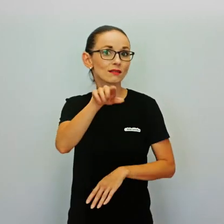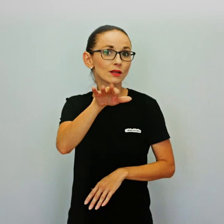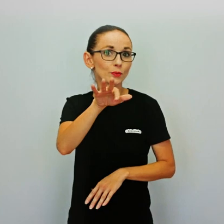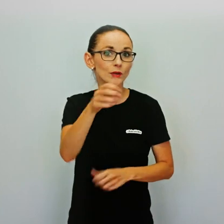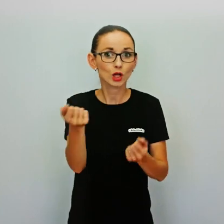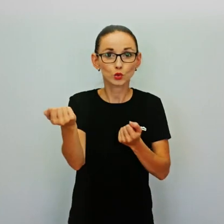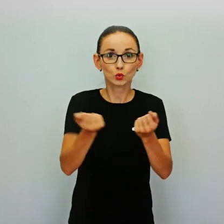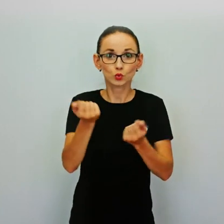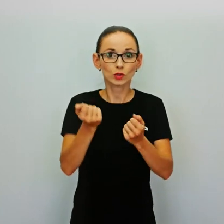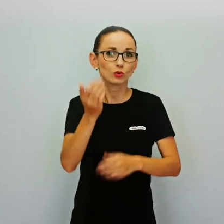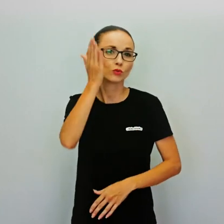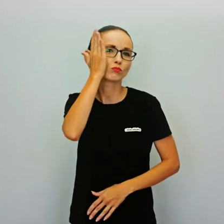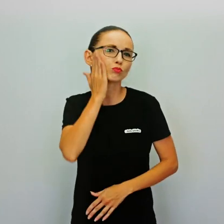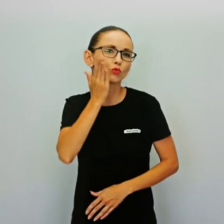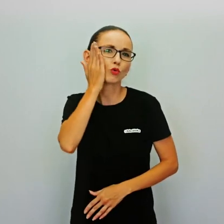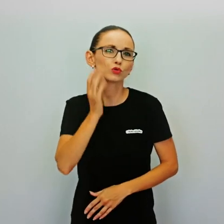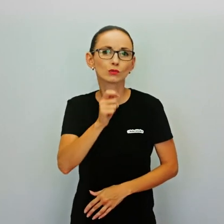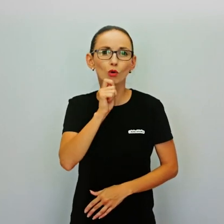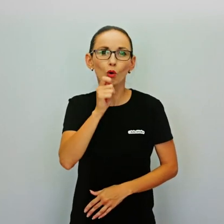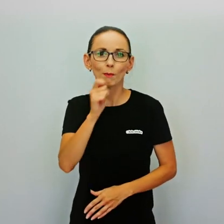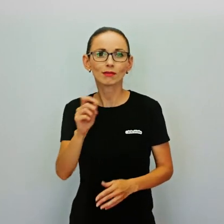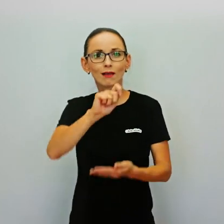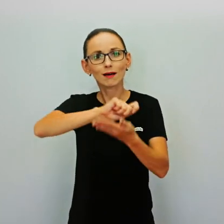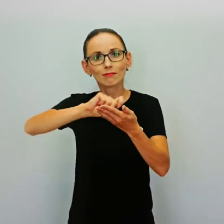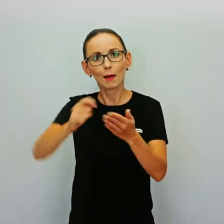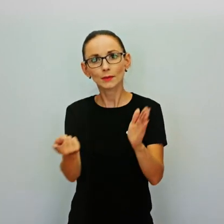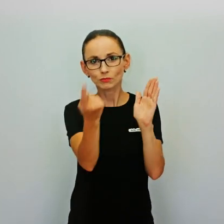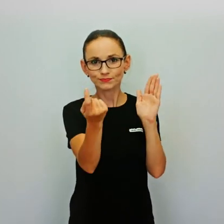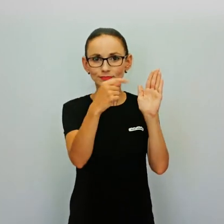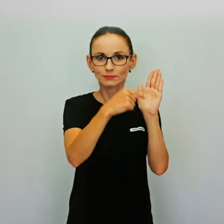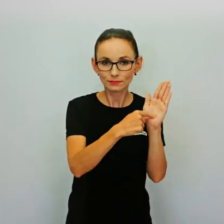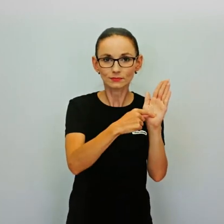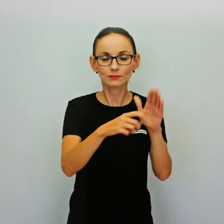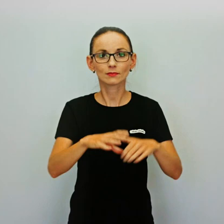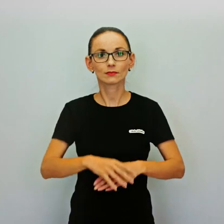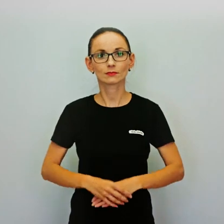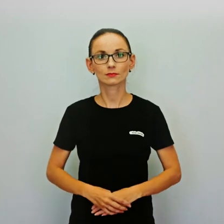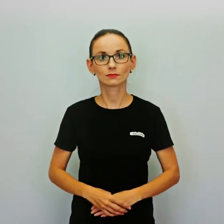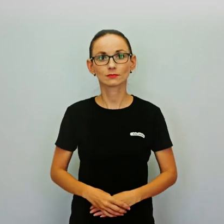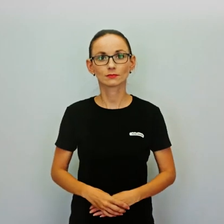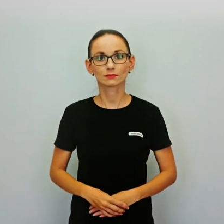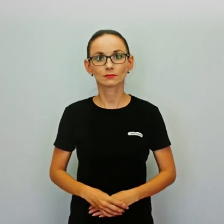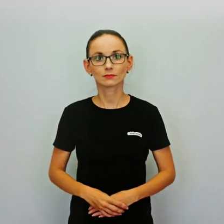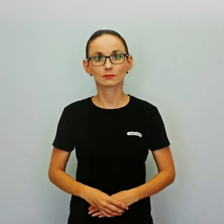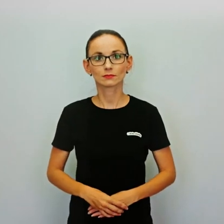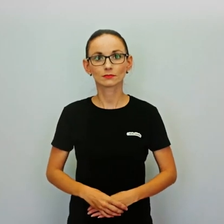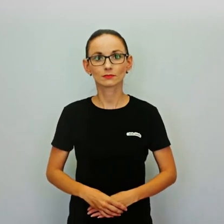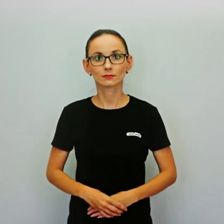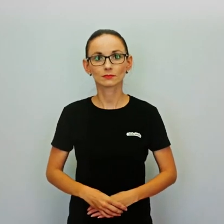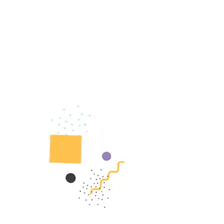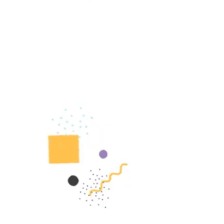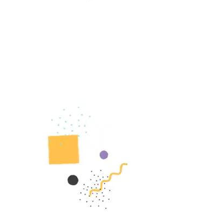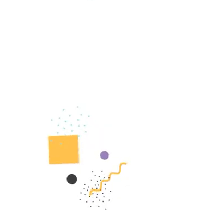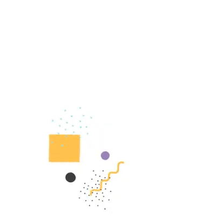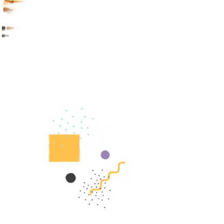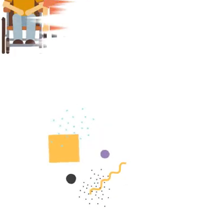inkluziou skúsenosti, budeme radi, ať sa o ne podelíte v komentároch. Príkladu dobrej prace je vždy málo.